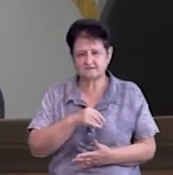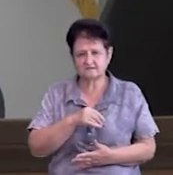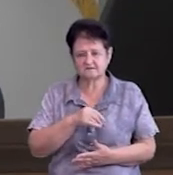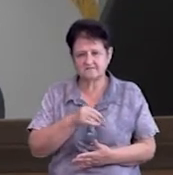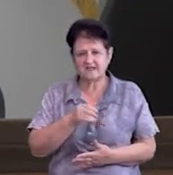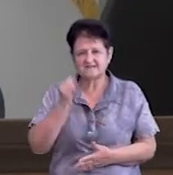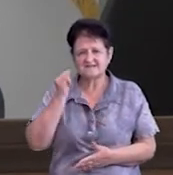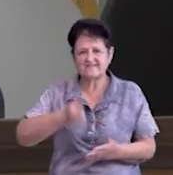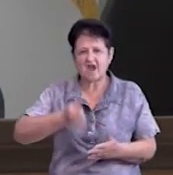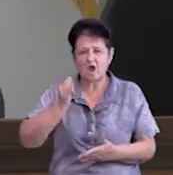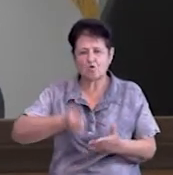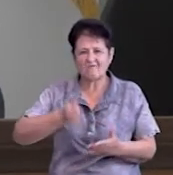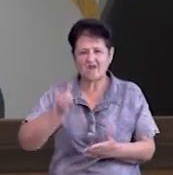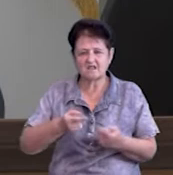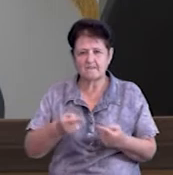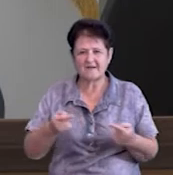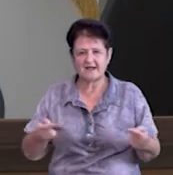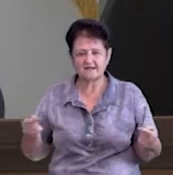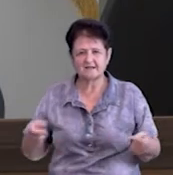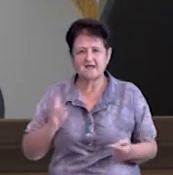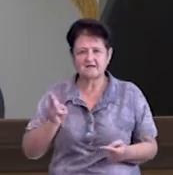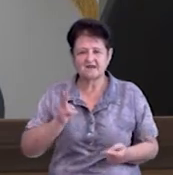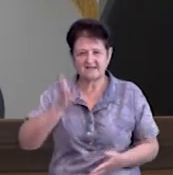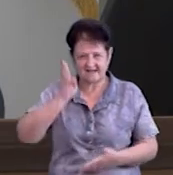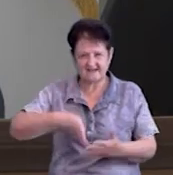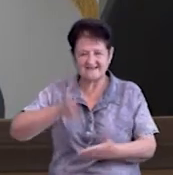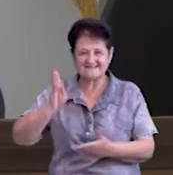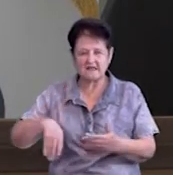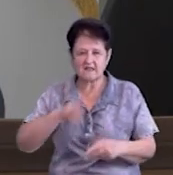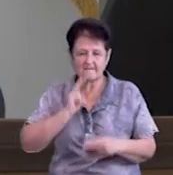зварювальні привади, яким різався цей метал.